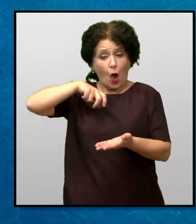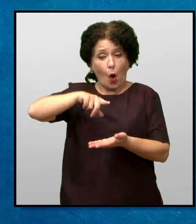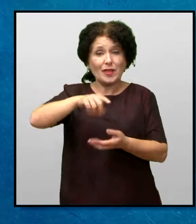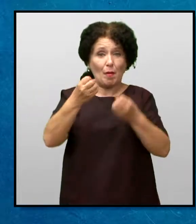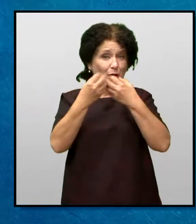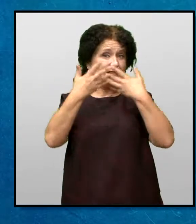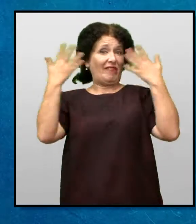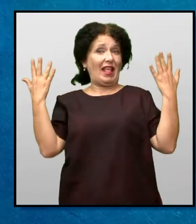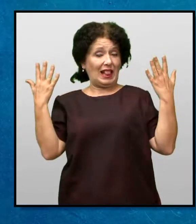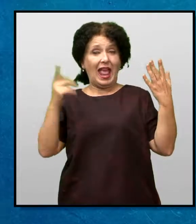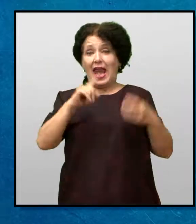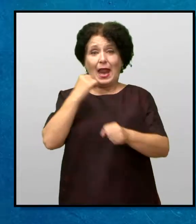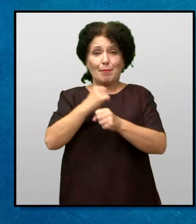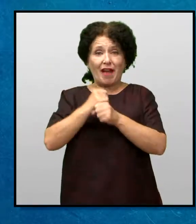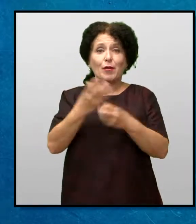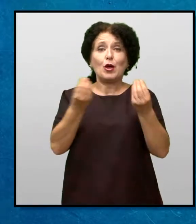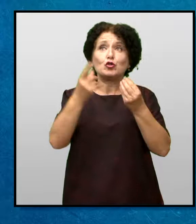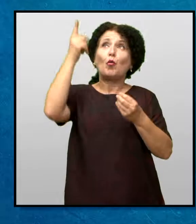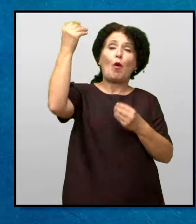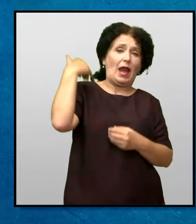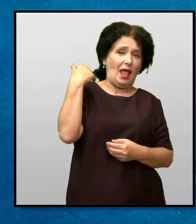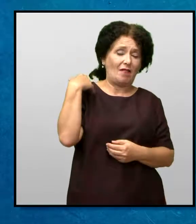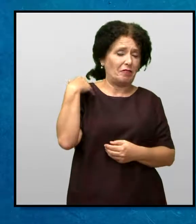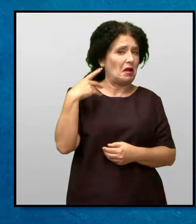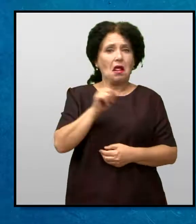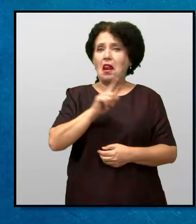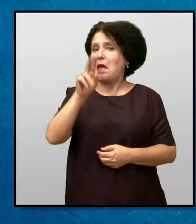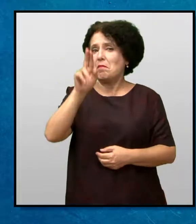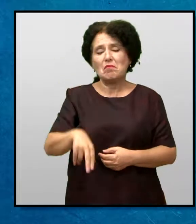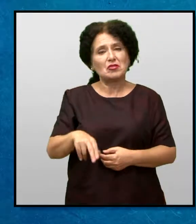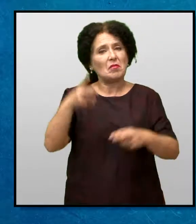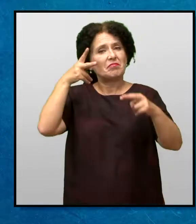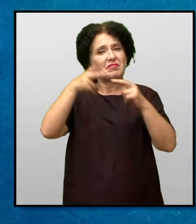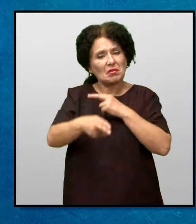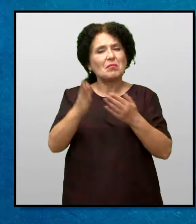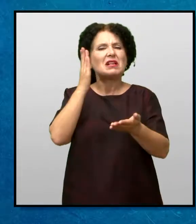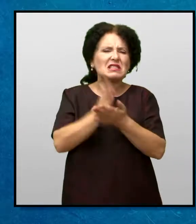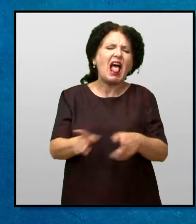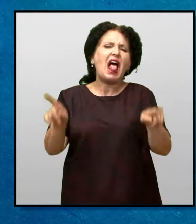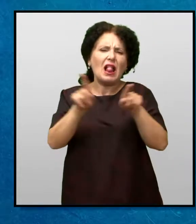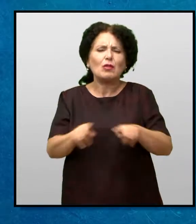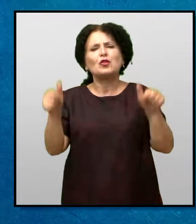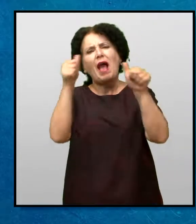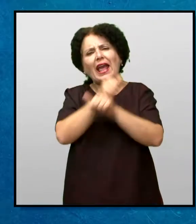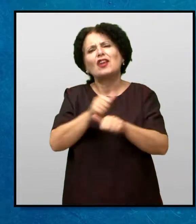таа светлина И не го извршуваме тоа што таа ни го кажува Не ке можеме да престанеме да грешиме